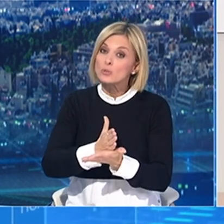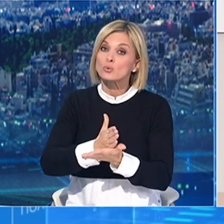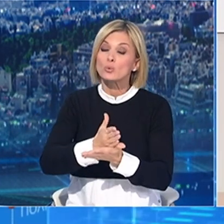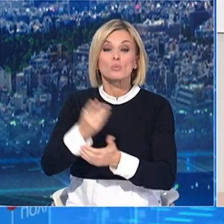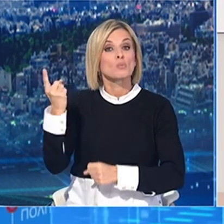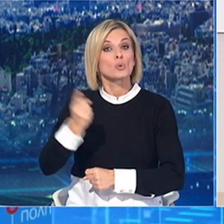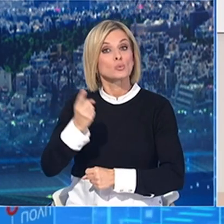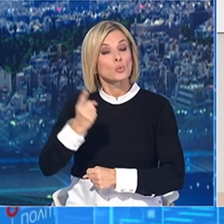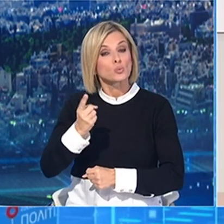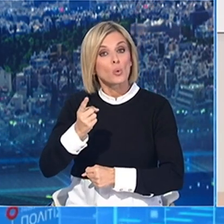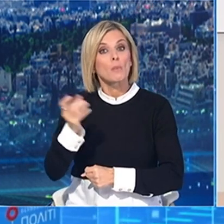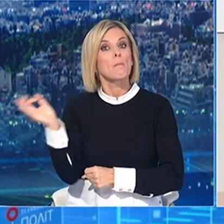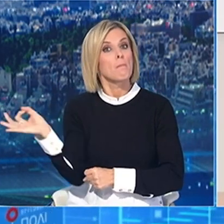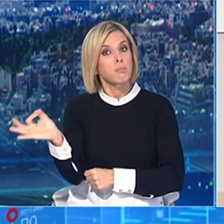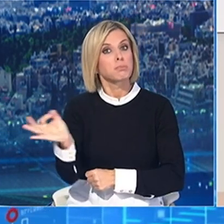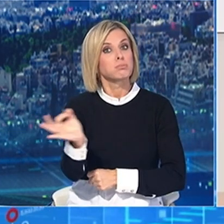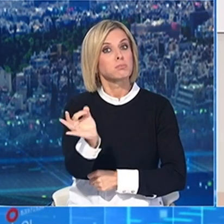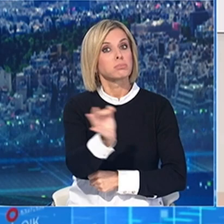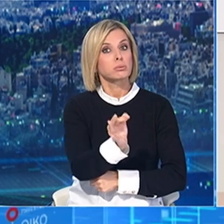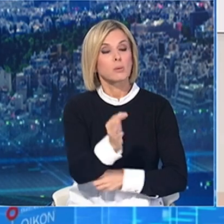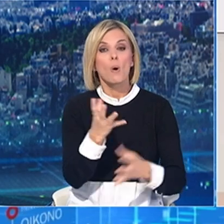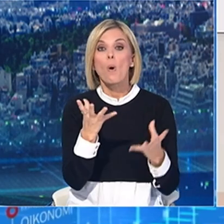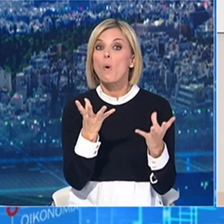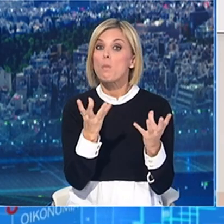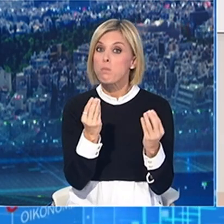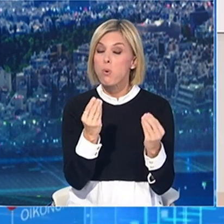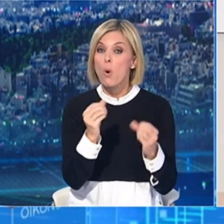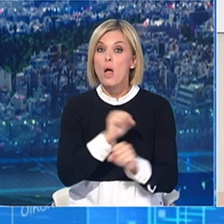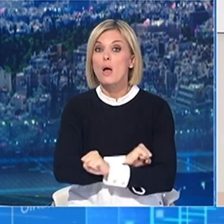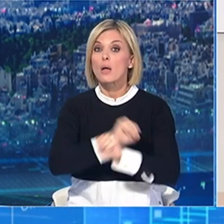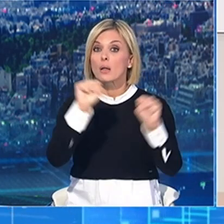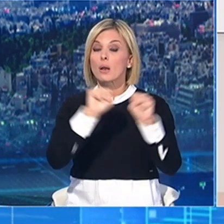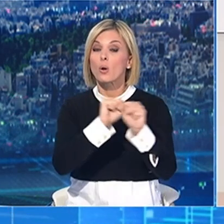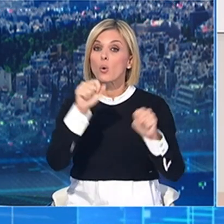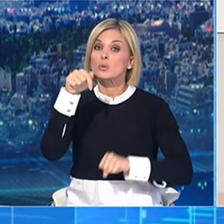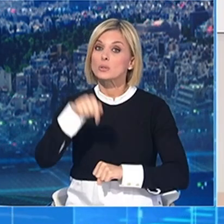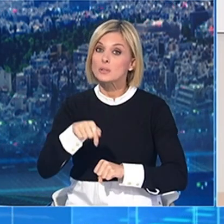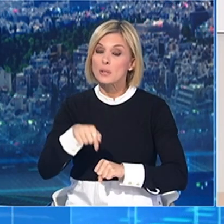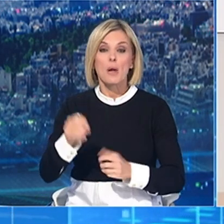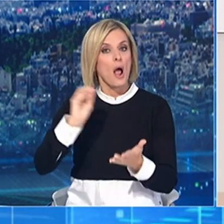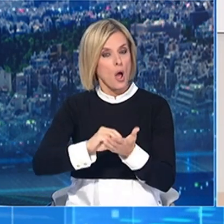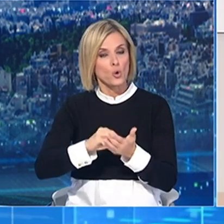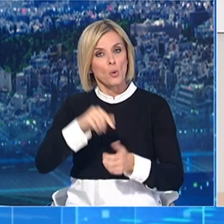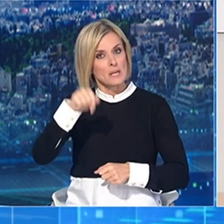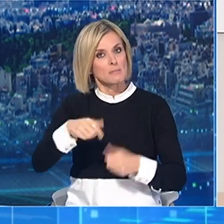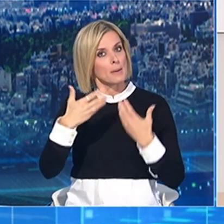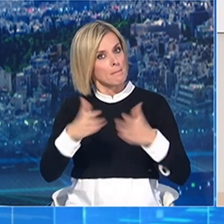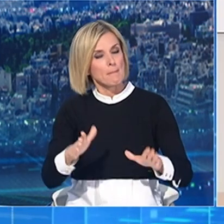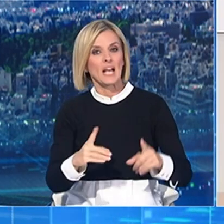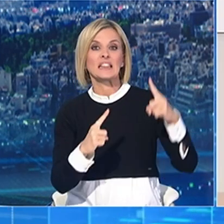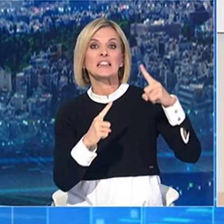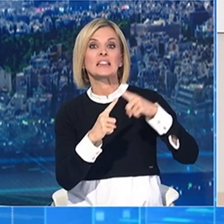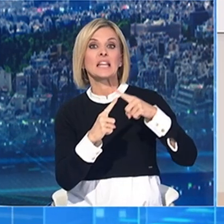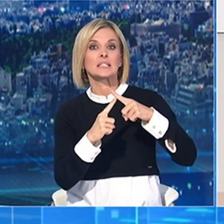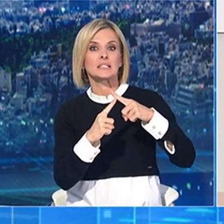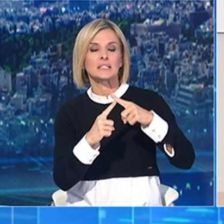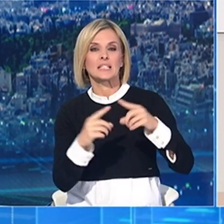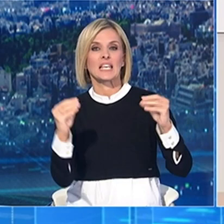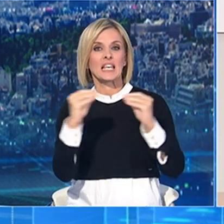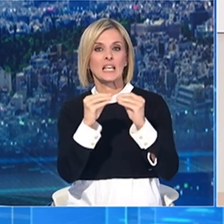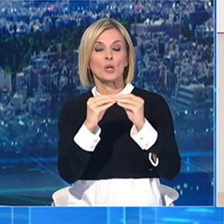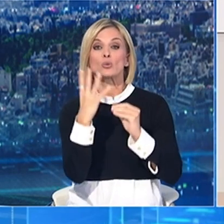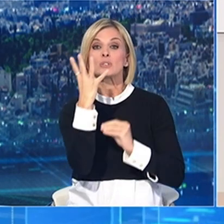3,6%. Αριθμός κρουσμάτων σήμερα ρεκόρ, αλλά και ρεκόρ τεστ με 24.116 τεστ